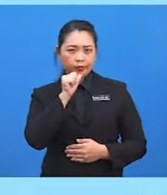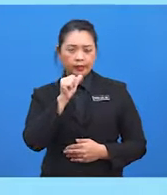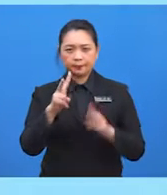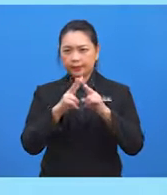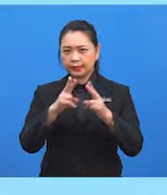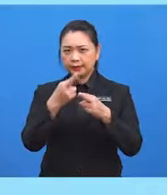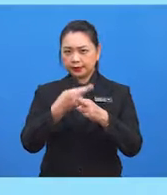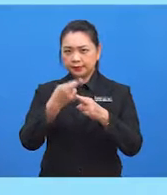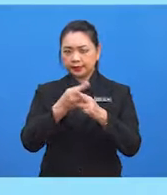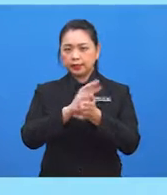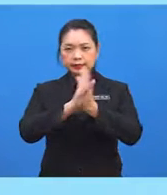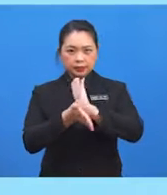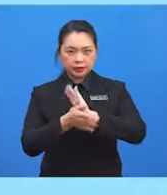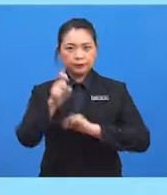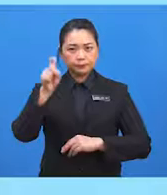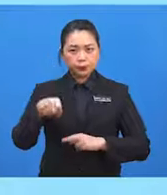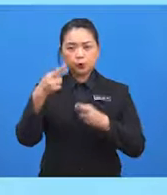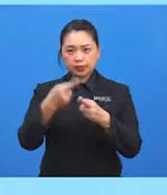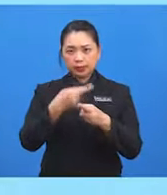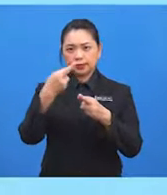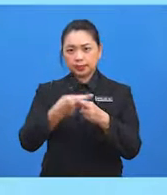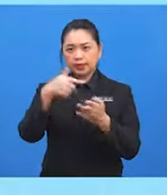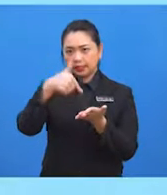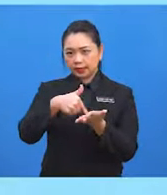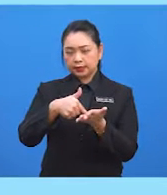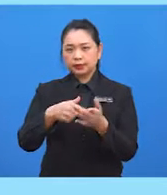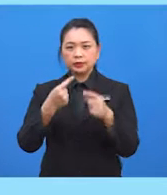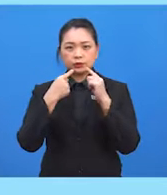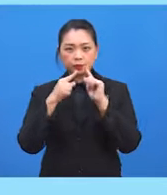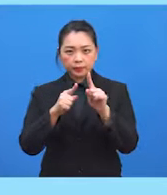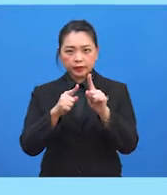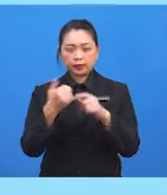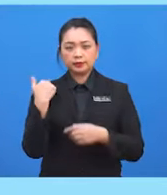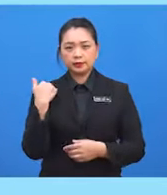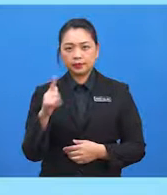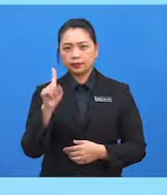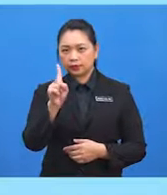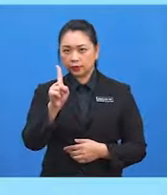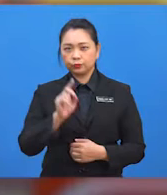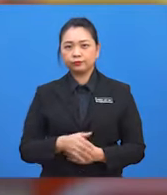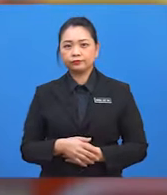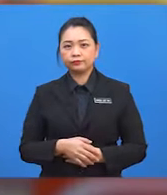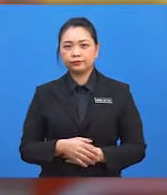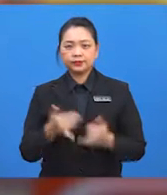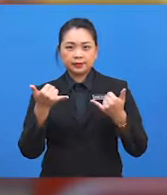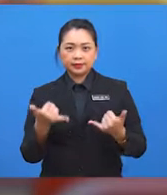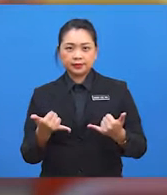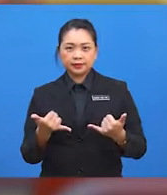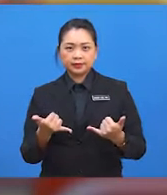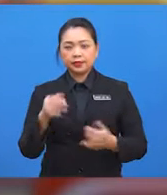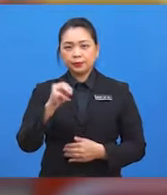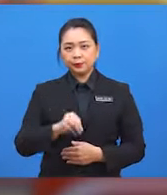Ia perlu diringkaskan dan jawapannya ialah 1. Sekarang,